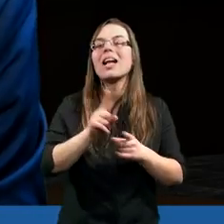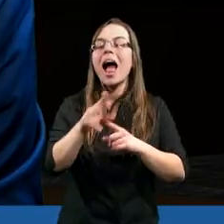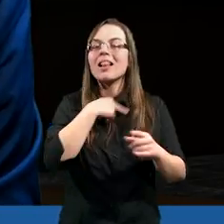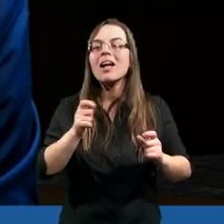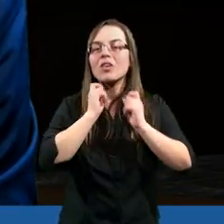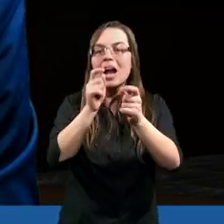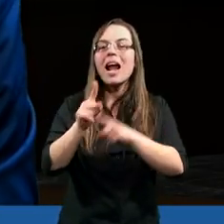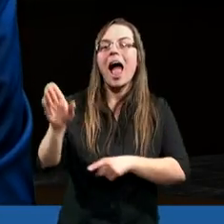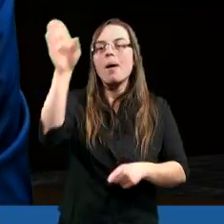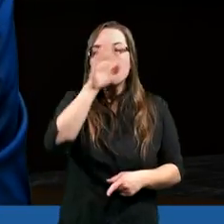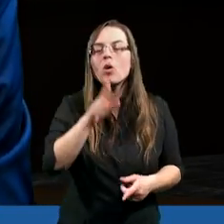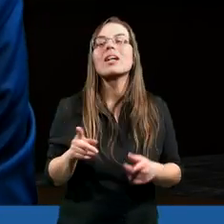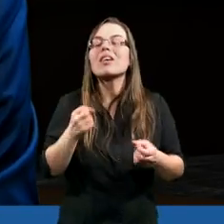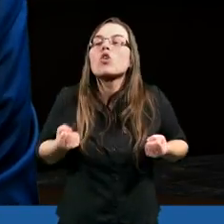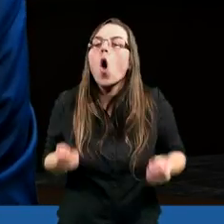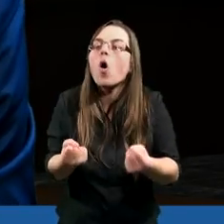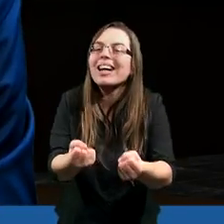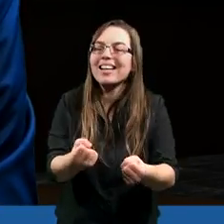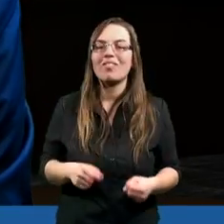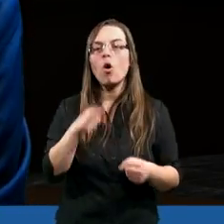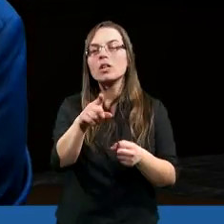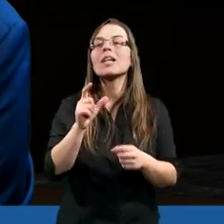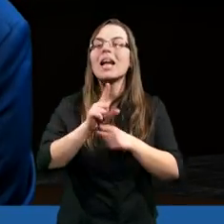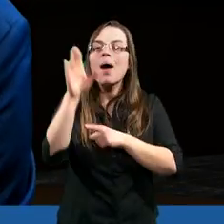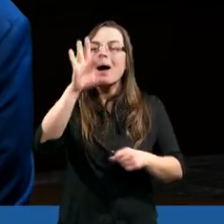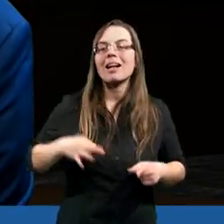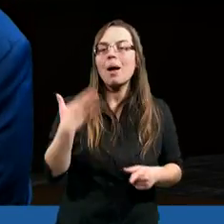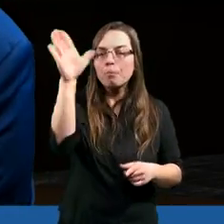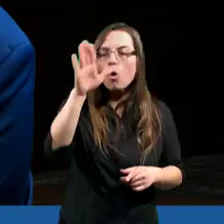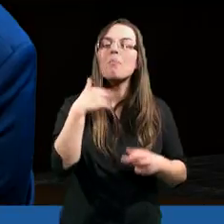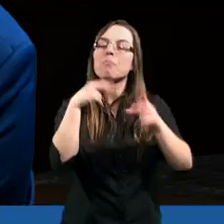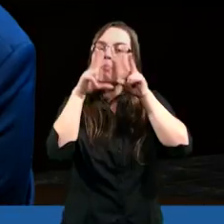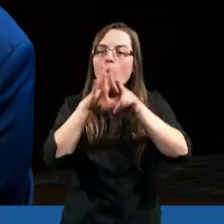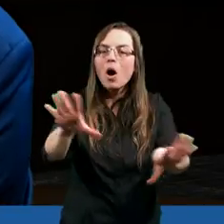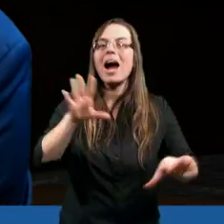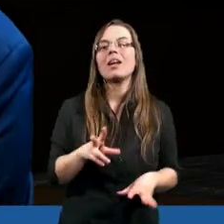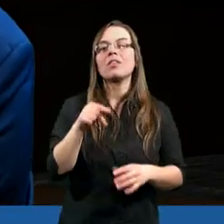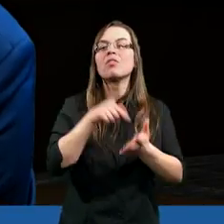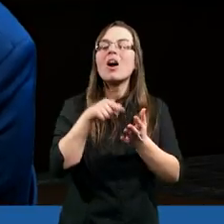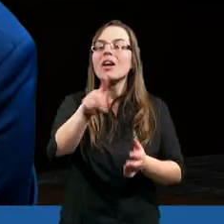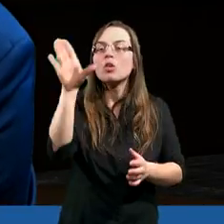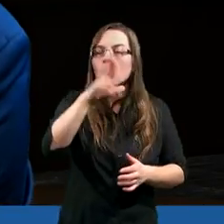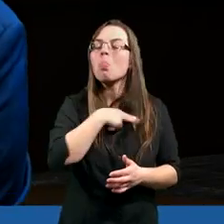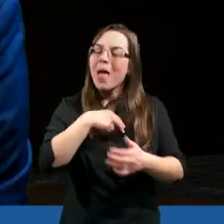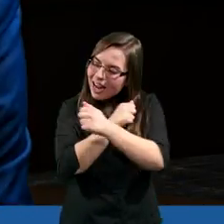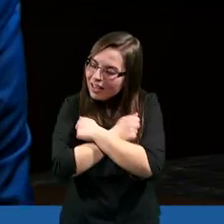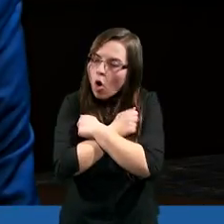dary na Pogan, na gorliwych, którzy szukają Pana Boga, aby pokazać, że Bóg ich również kocha. I tak naprawdę to